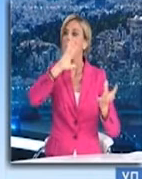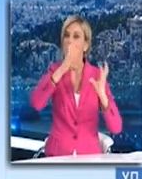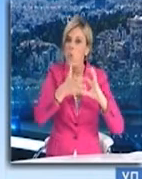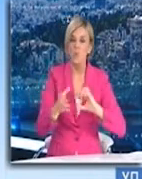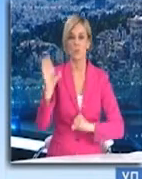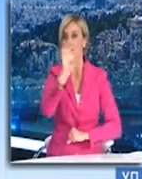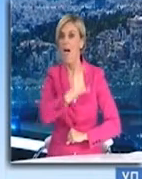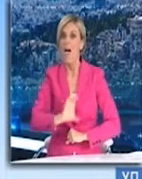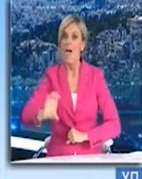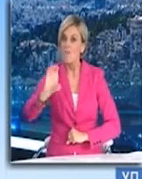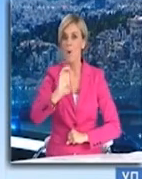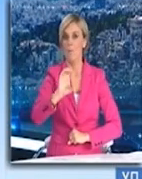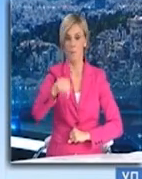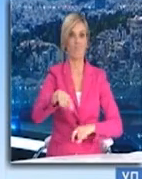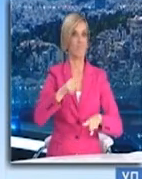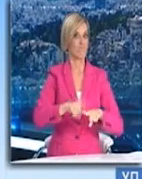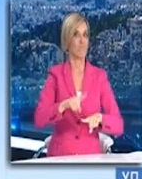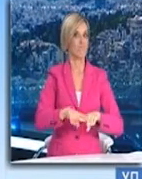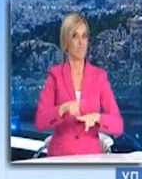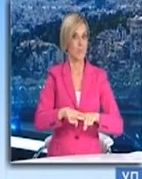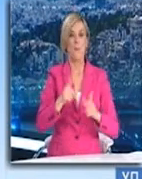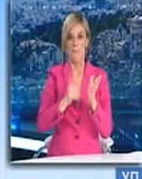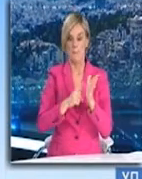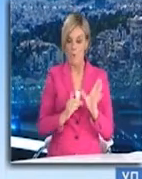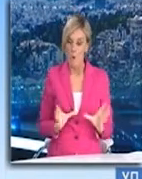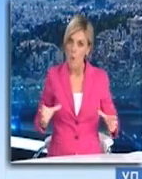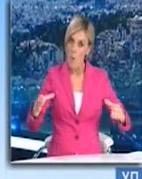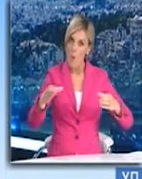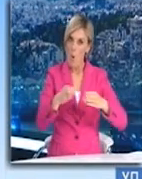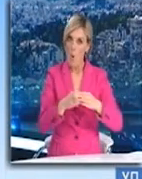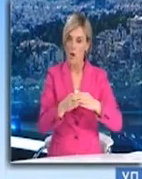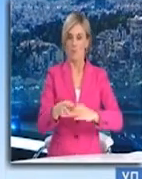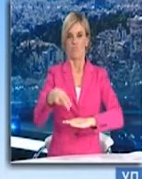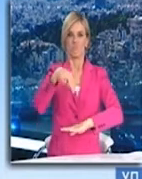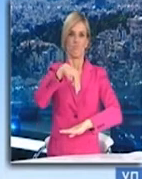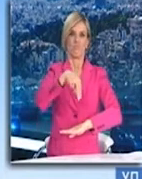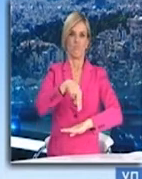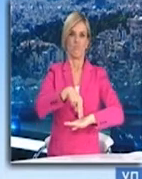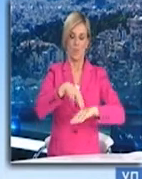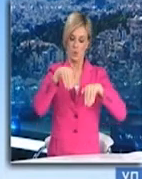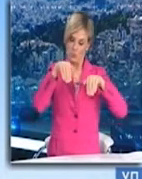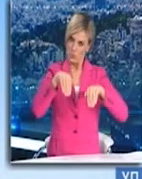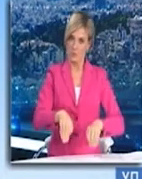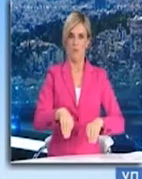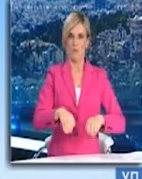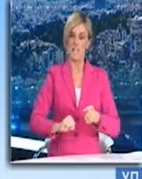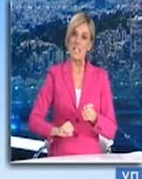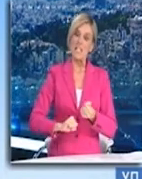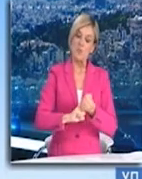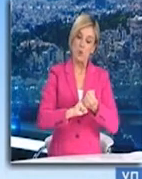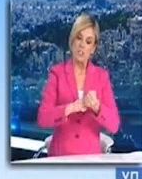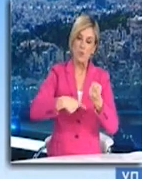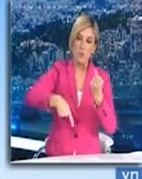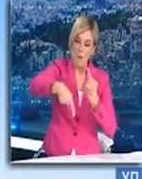η χώρα μας καλύτερα αλλά το ίδιο, πρέπει όλοι να σταθούμε στο ύψος των περιστάσεων, να στηρίξουμε τους συμπολίτες μας που δεν